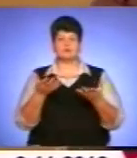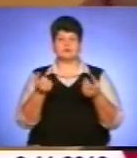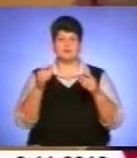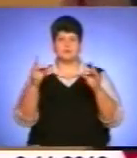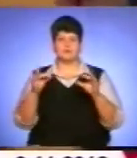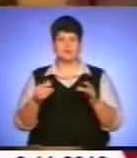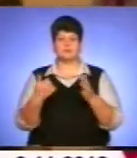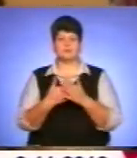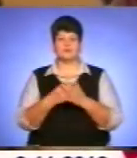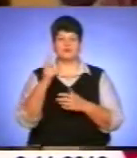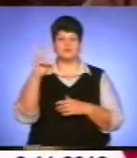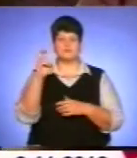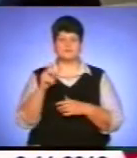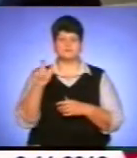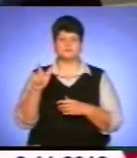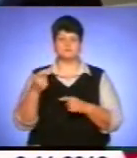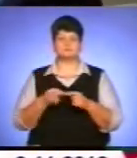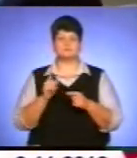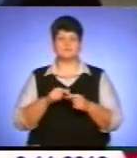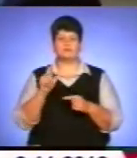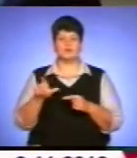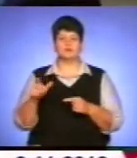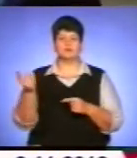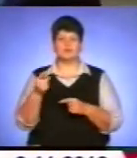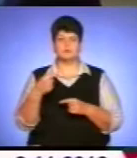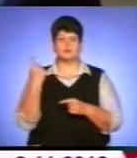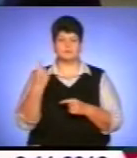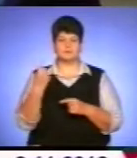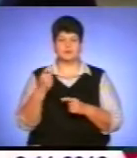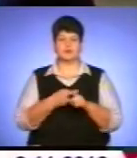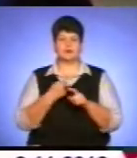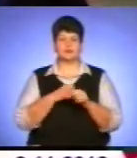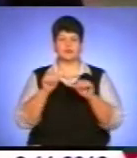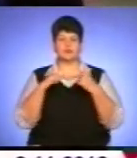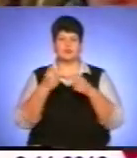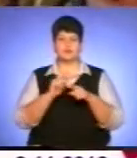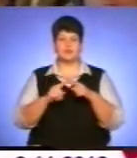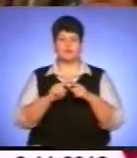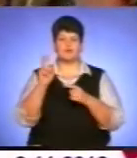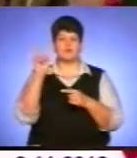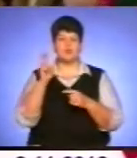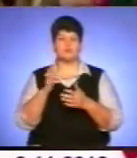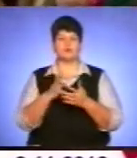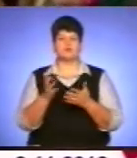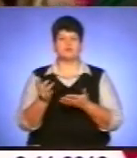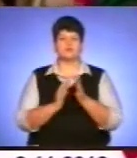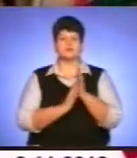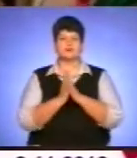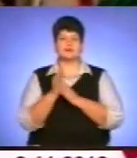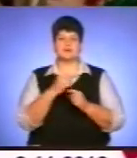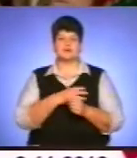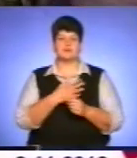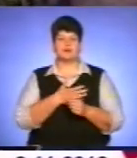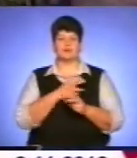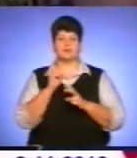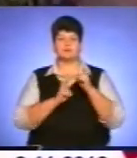200 потребуючих. Це жителі Тернополя й обзості. Картоплю, бур'яки, моркву, крупи виростили на приватному підприємстві